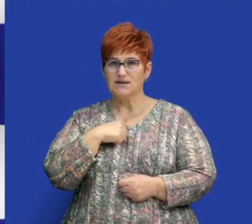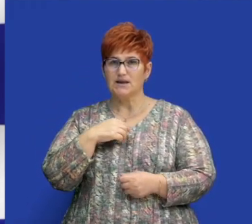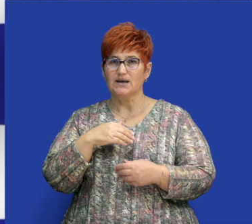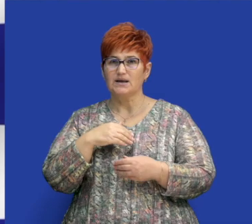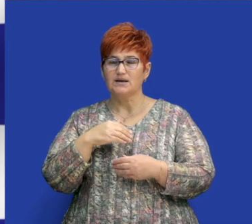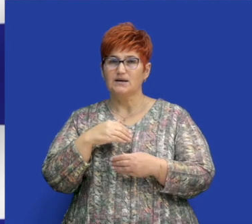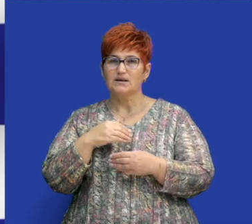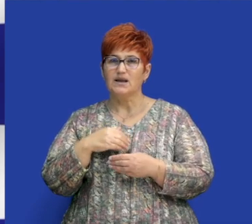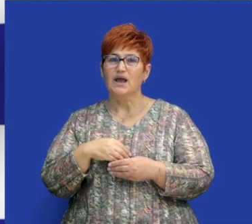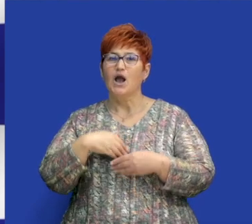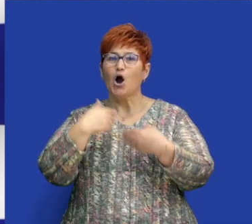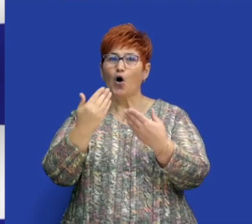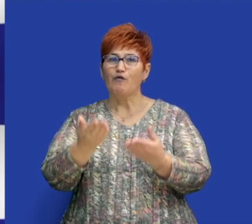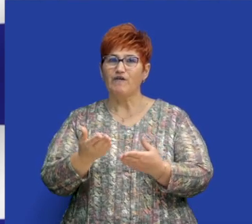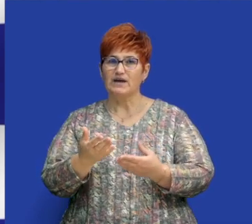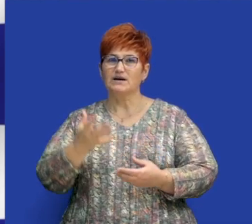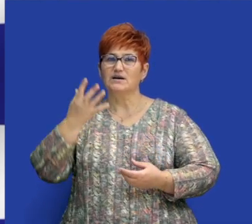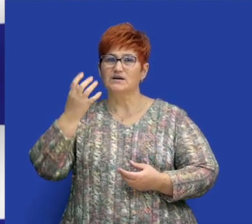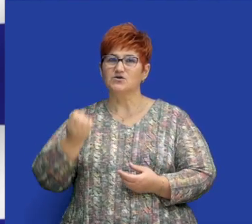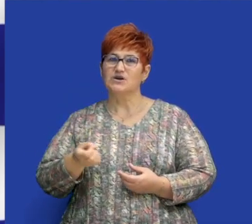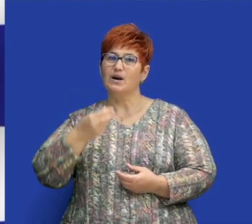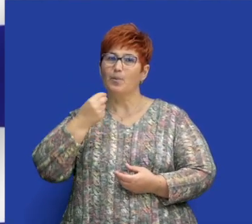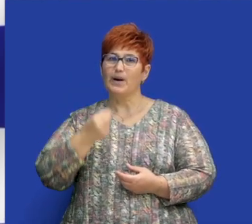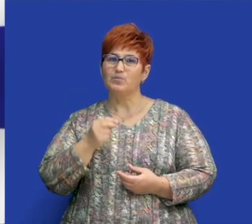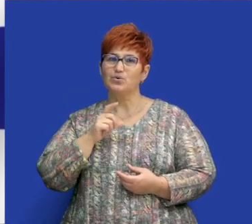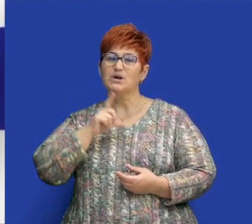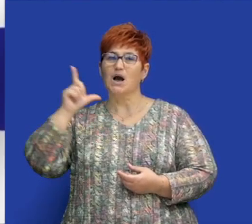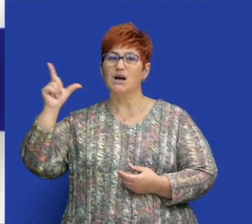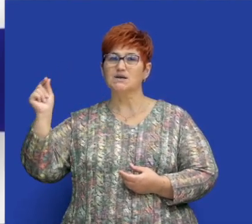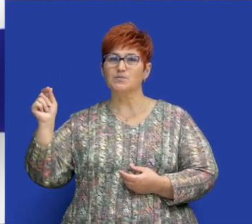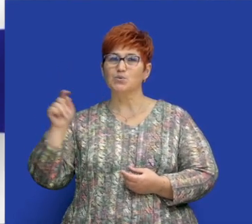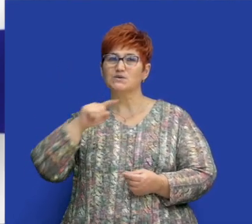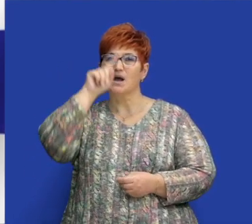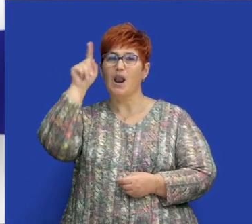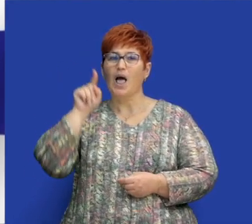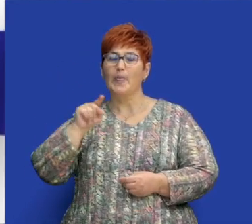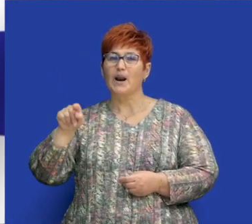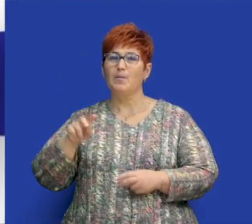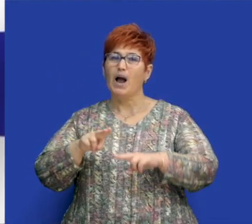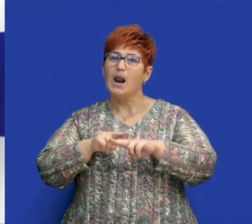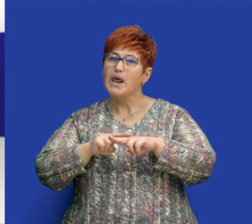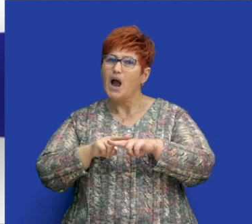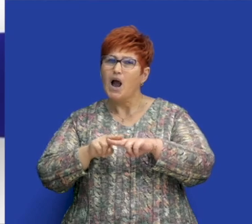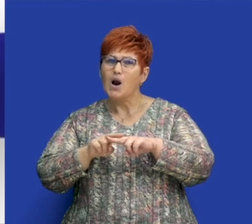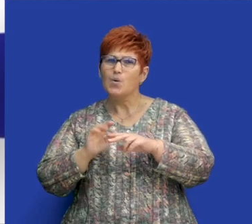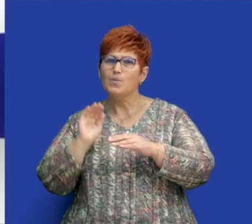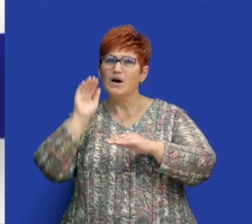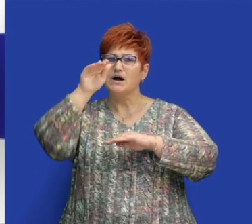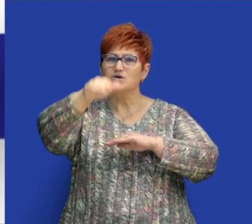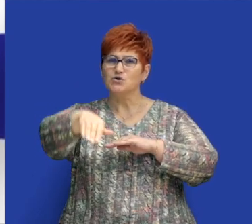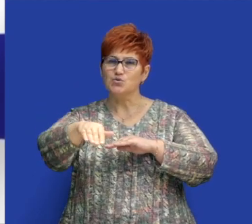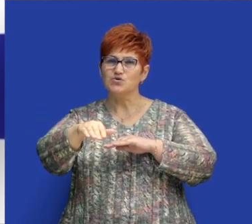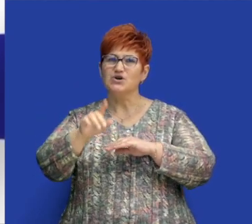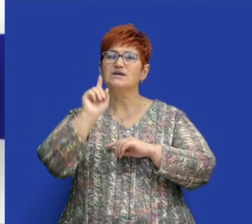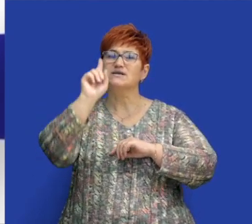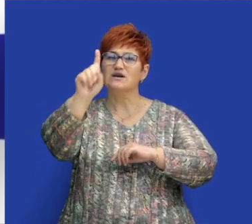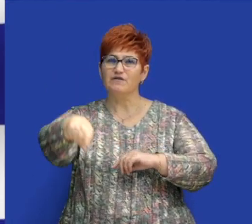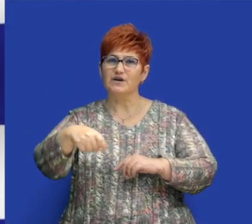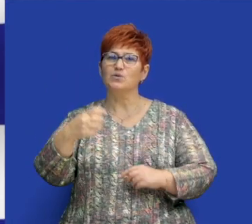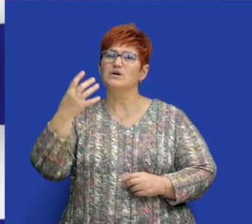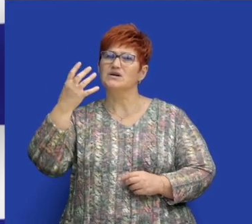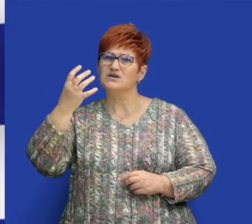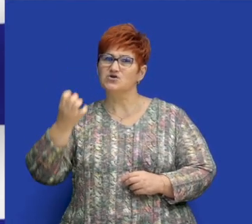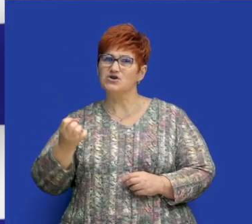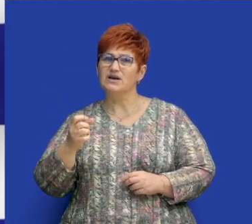túlélesek. Jellegzetes aperitív náluk az úzó, vagyis az álnispáninka, amit ha jéggel vagy